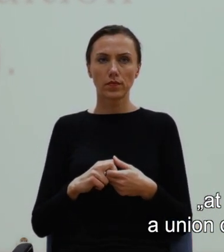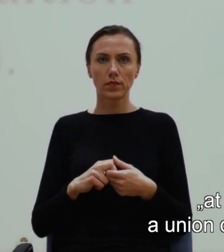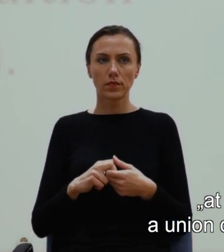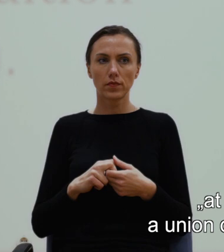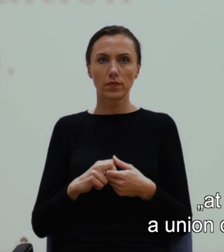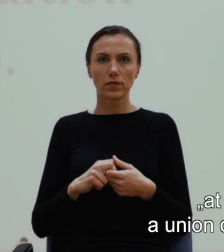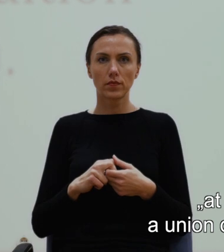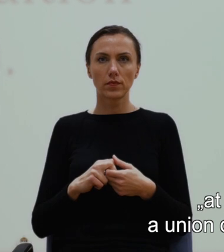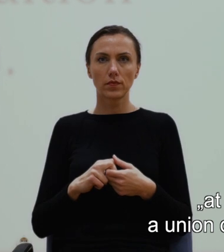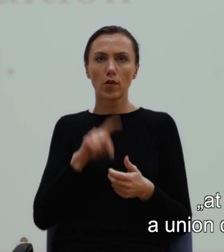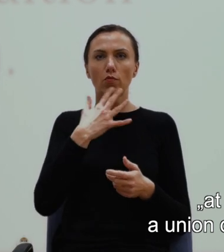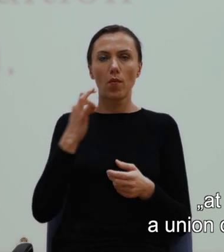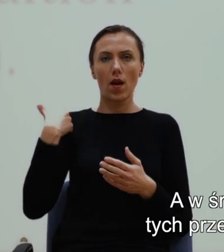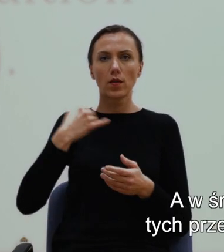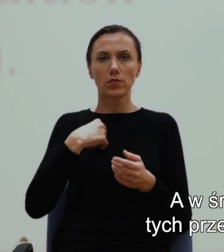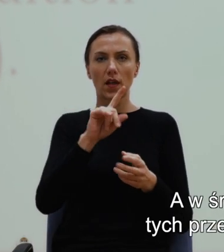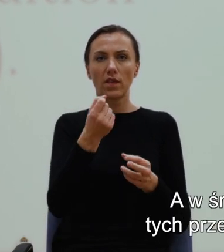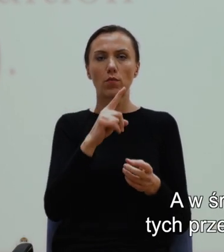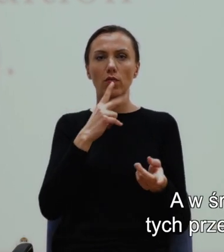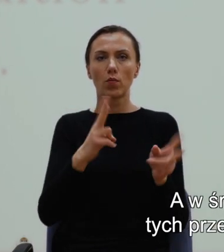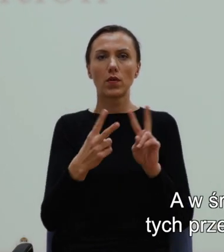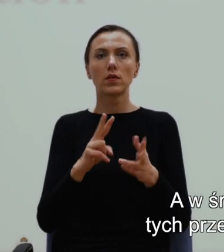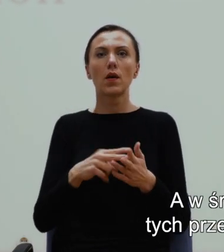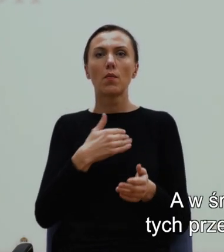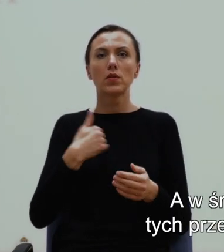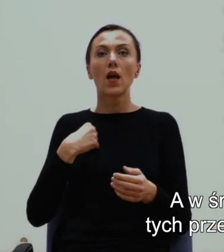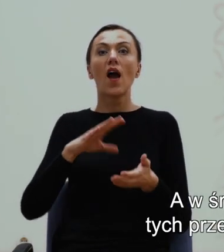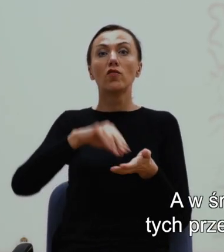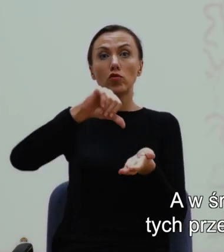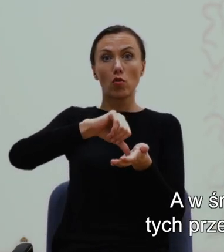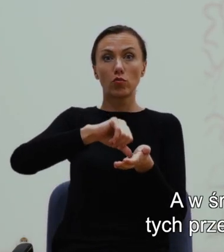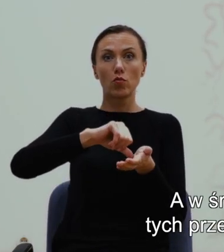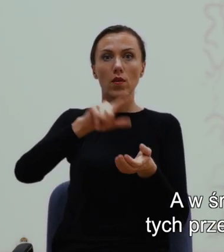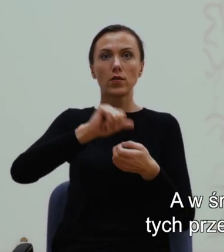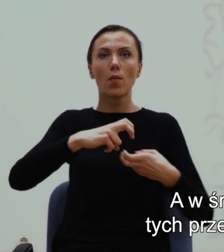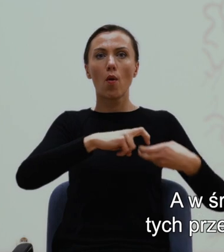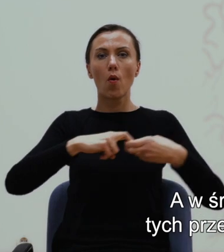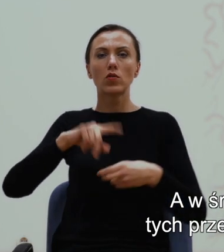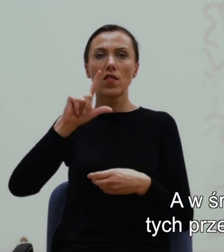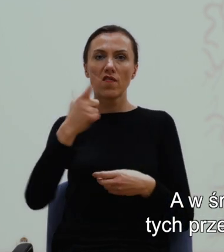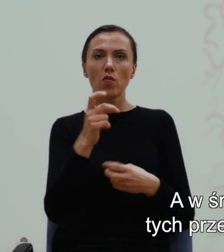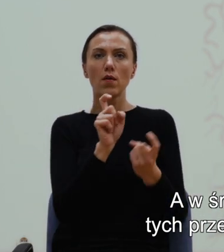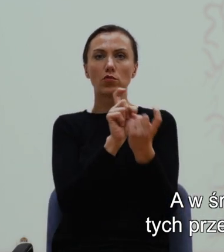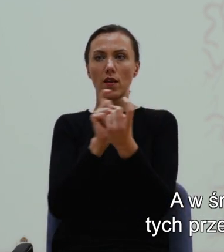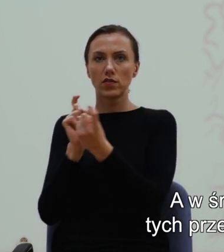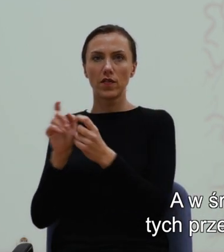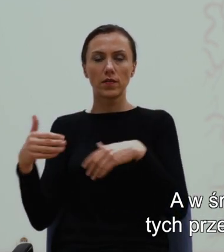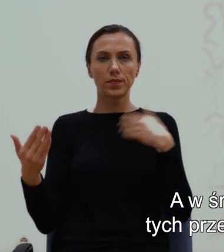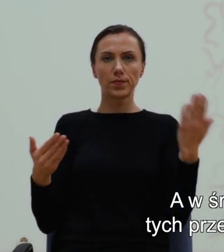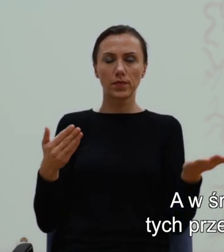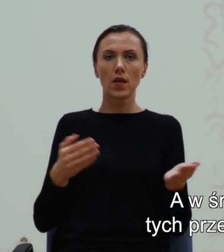condition of instability. A w środku południowej zagadki jest to połączenie tych przeciwieństw i